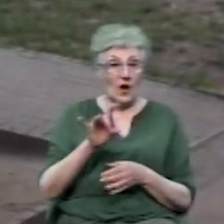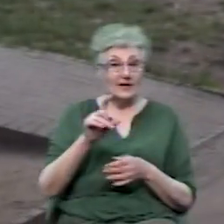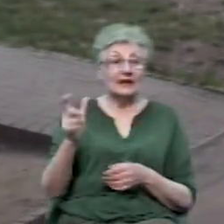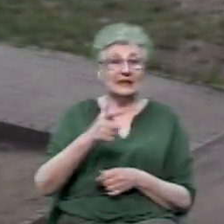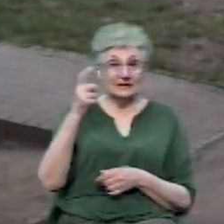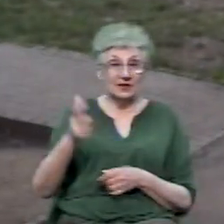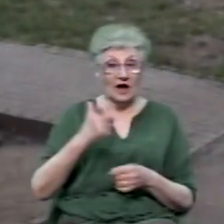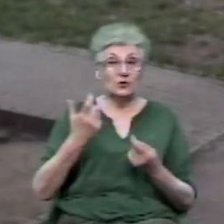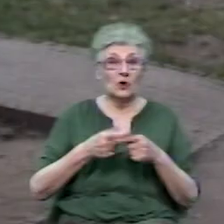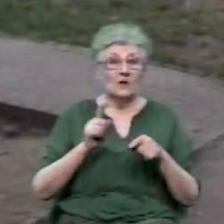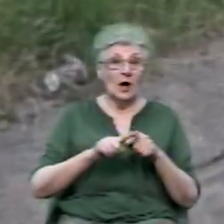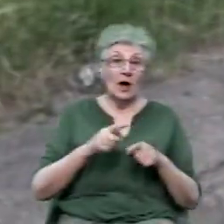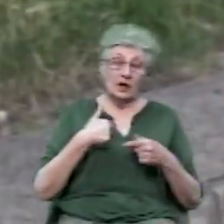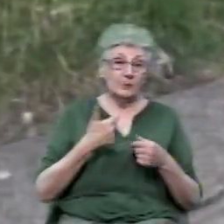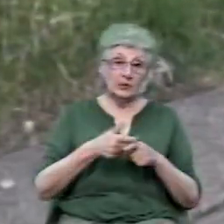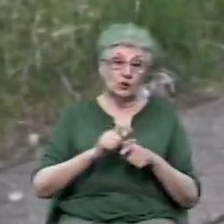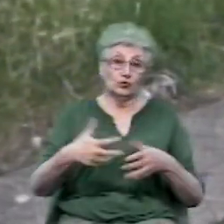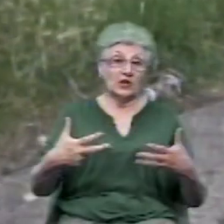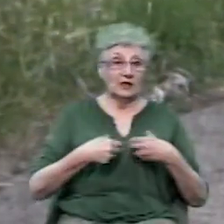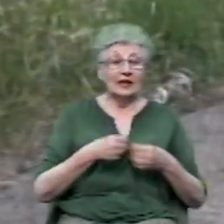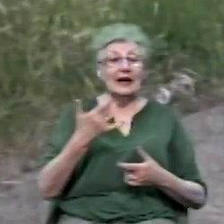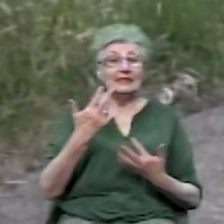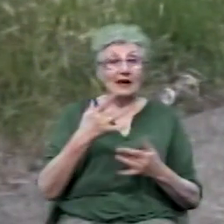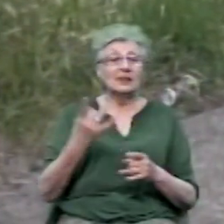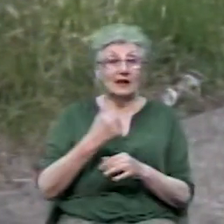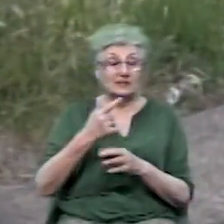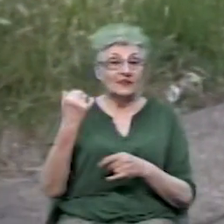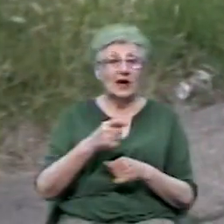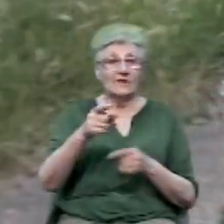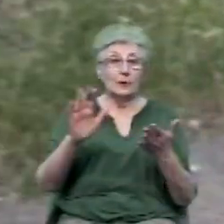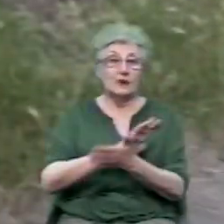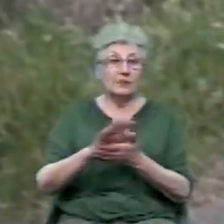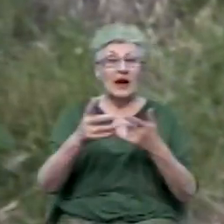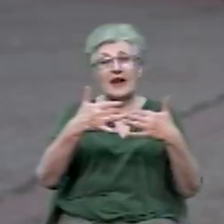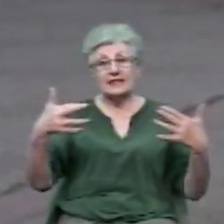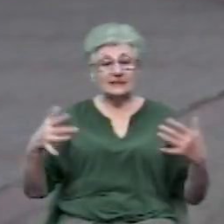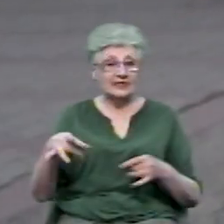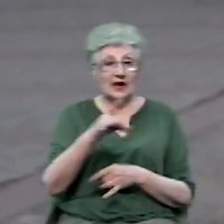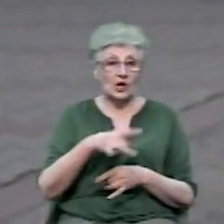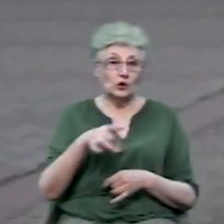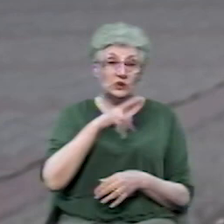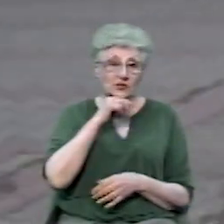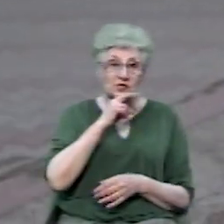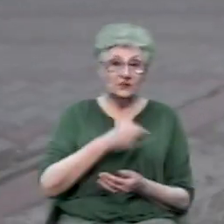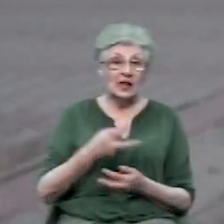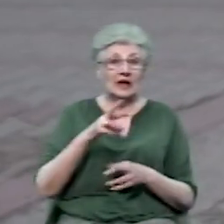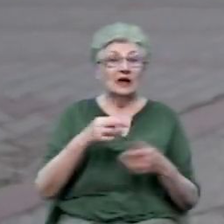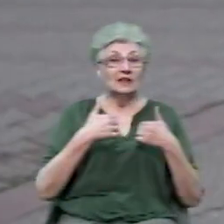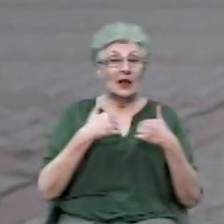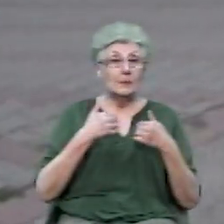він своїми діями мене дуже і дуже надихнув. Декілька разів на тиждень прибирає різні райони Чернівців. Комунальники, чесно кажучи,